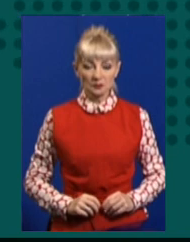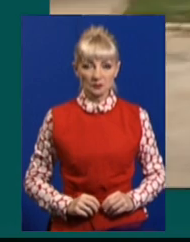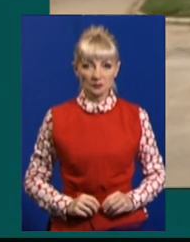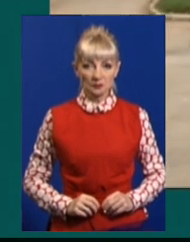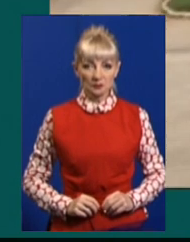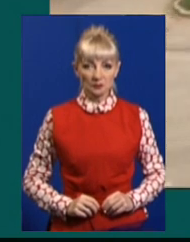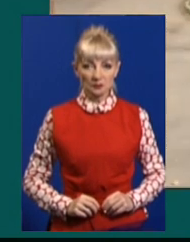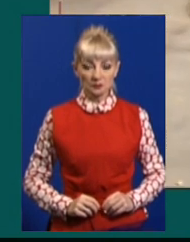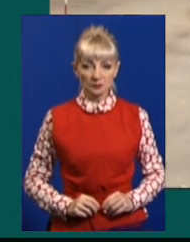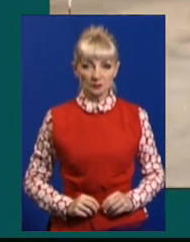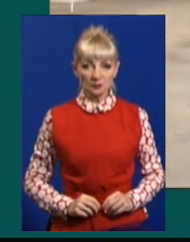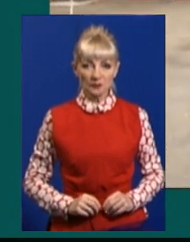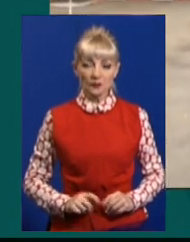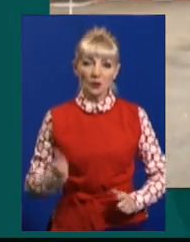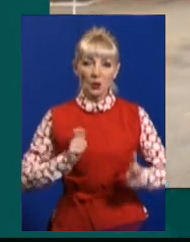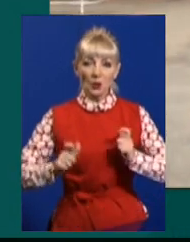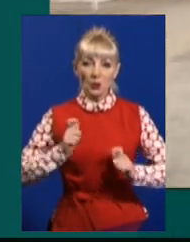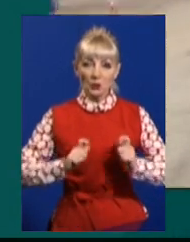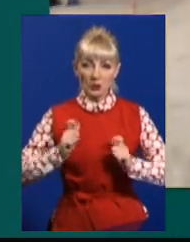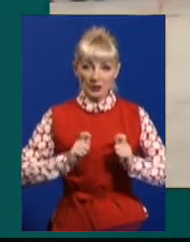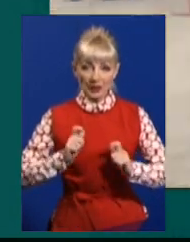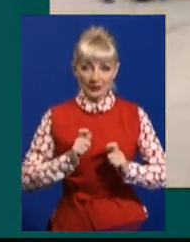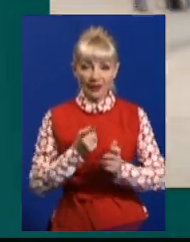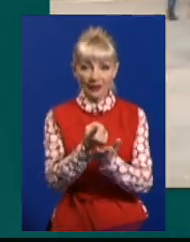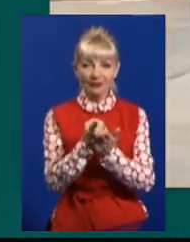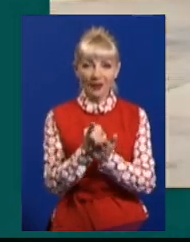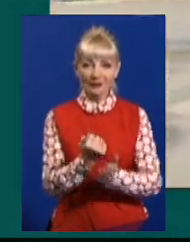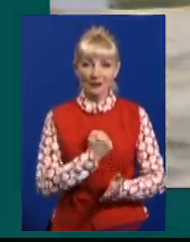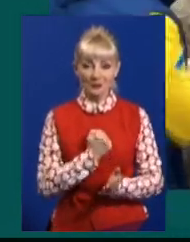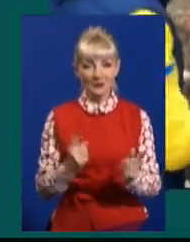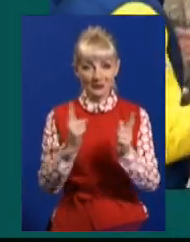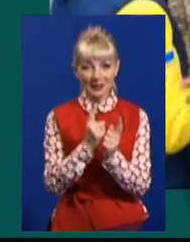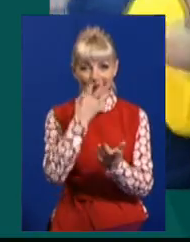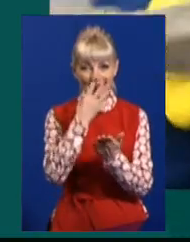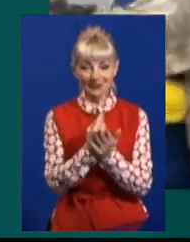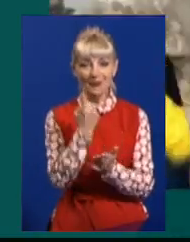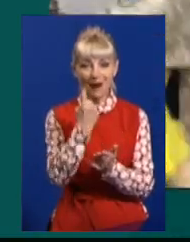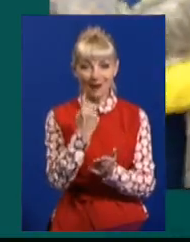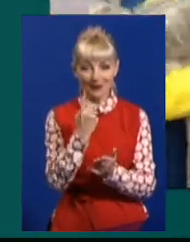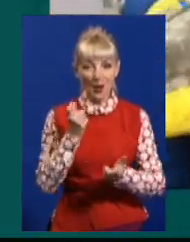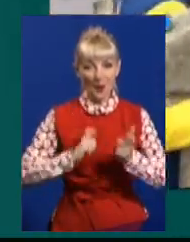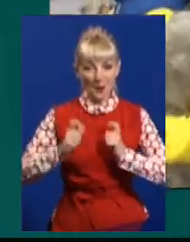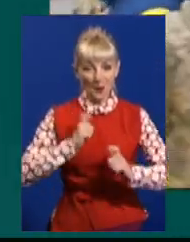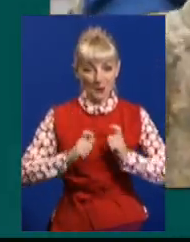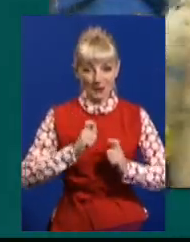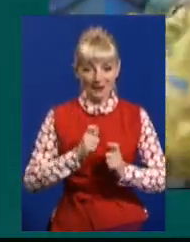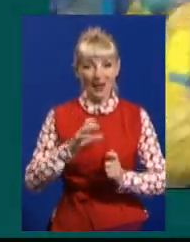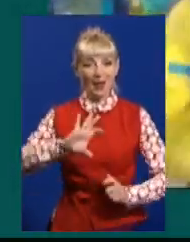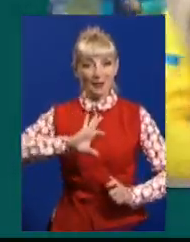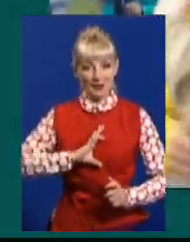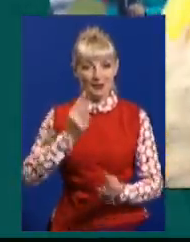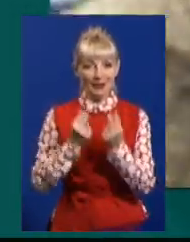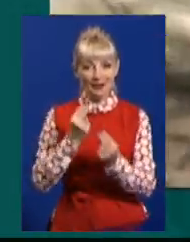Музика Курсанти Інституту танкових віст зустріли свого однокурсника. Призери міжнародних змагань ігри нескорених Василя